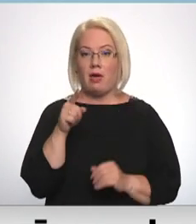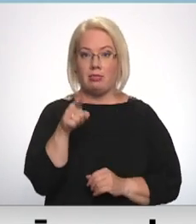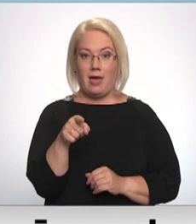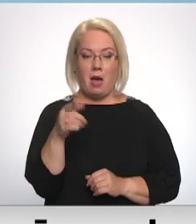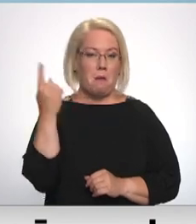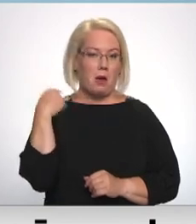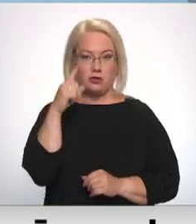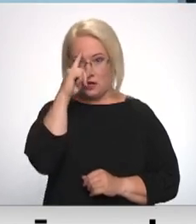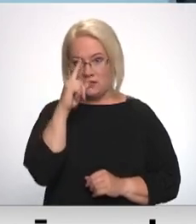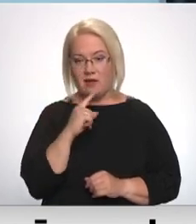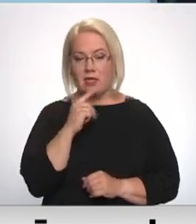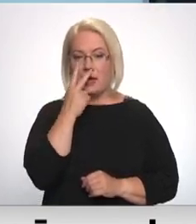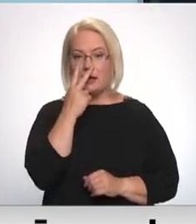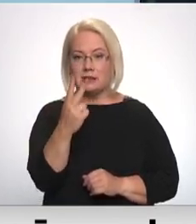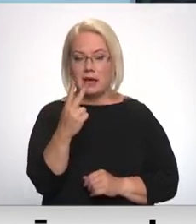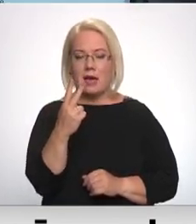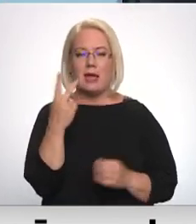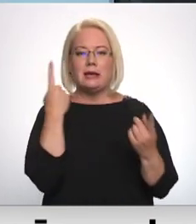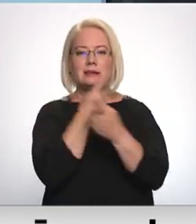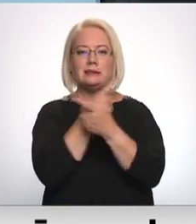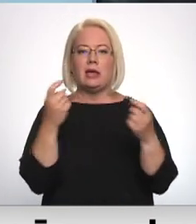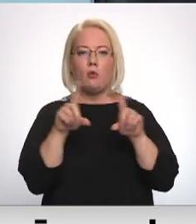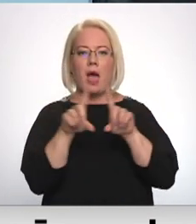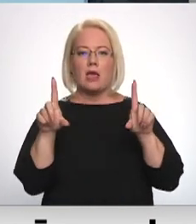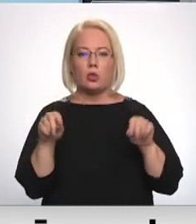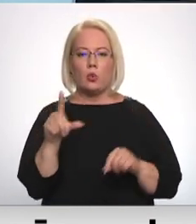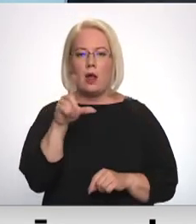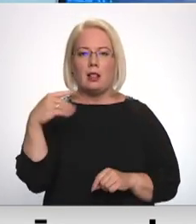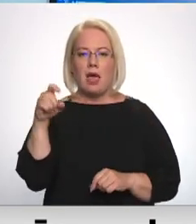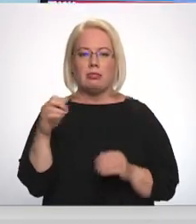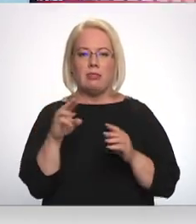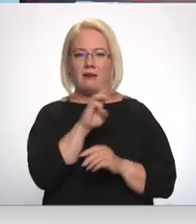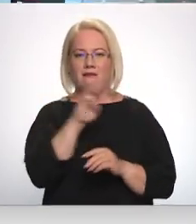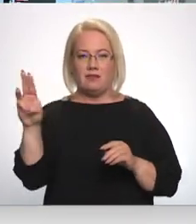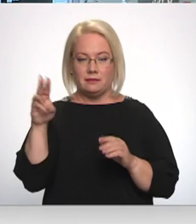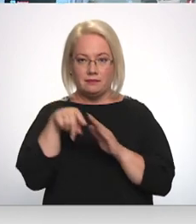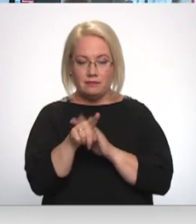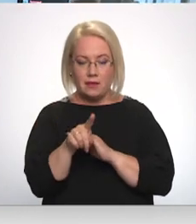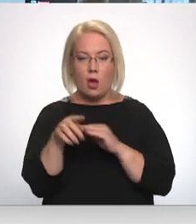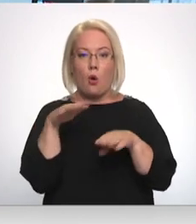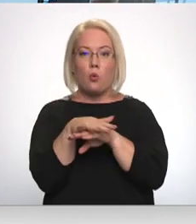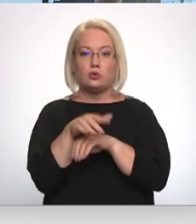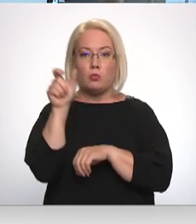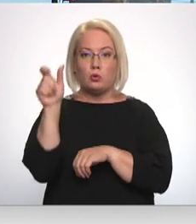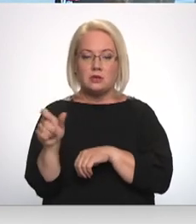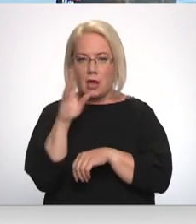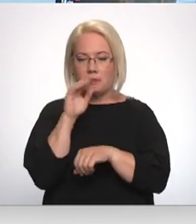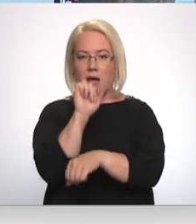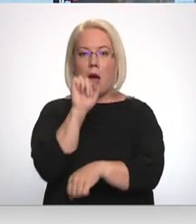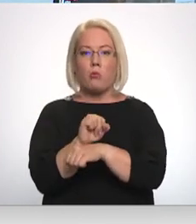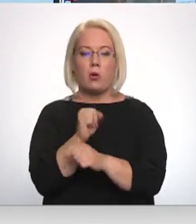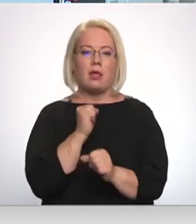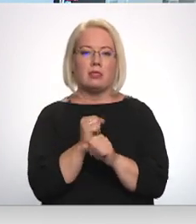pagājušajā sveidienā izskatījās Nacionālās ziņu aģentūras Leta mājaslapa. Uzbrucējuma izdevās apturētās darbību vairākas stundas.